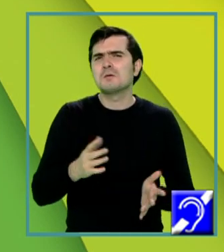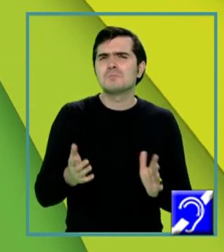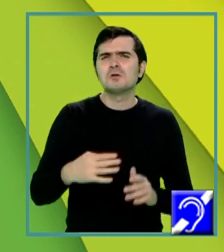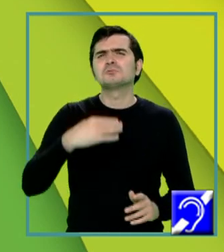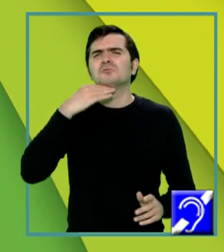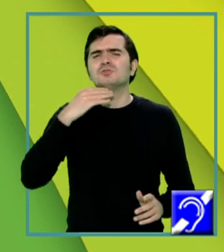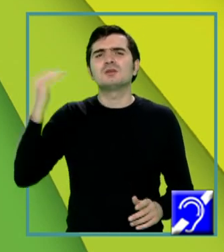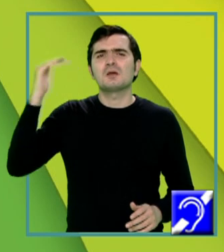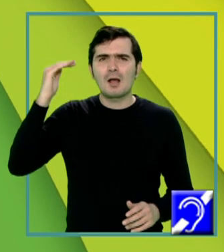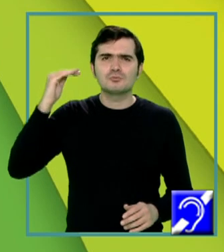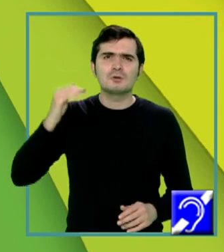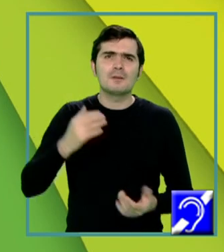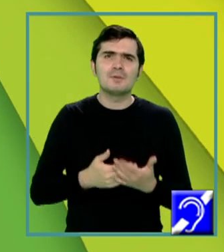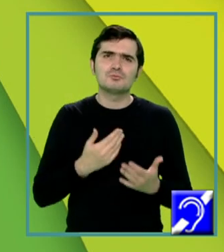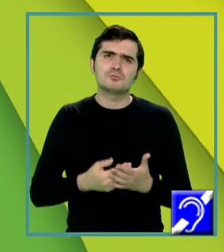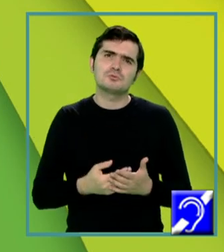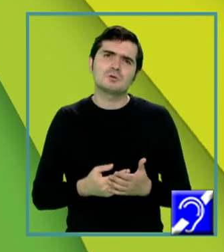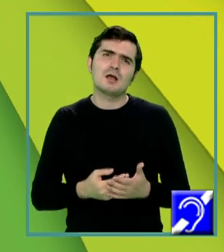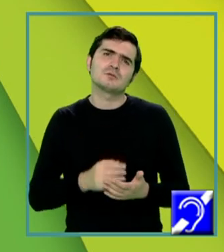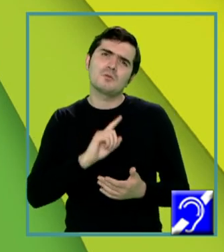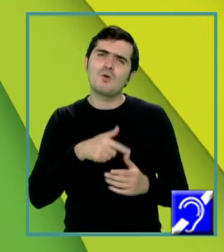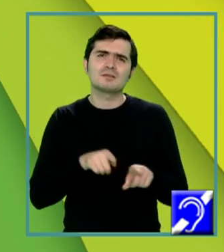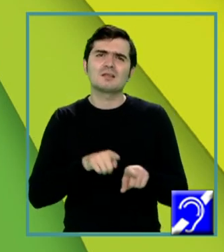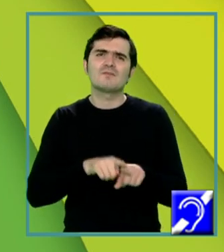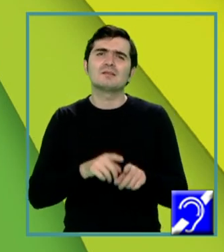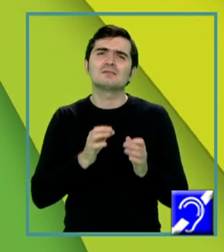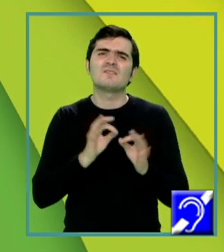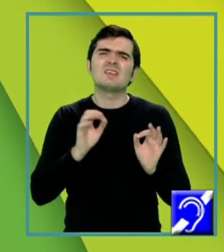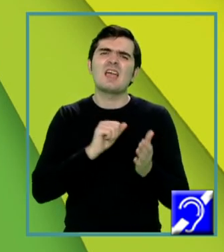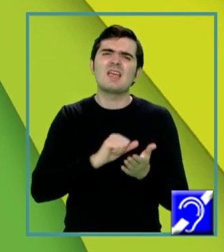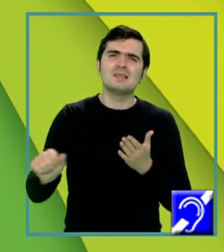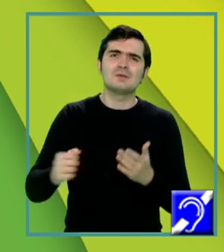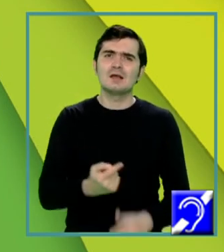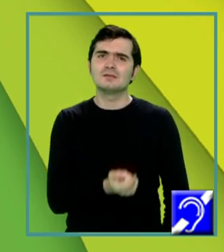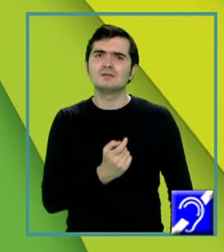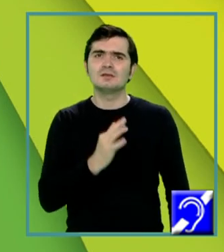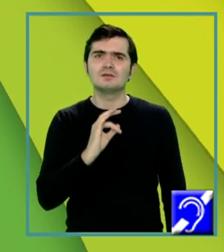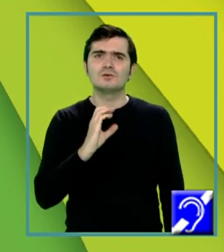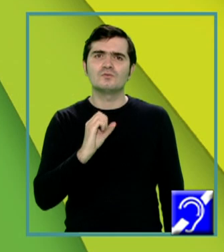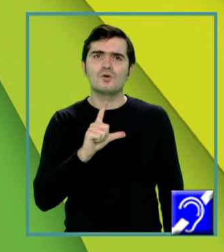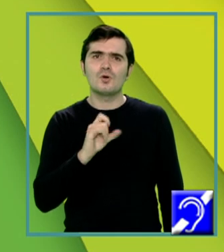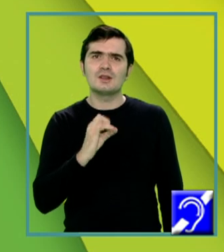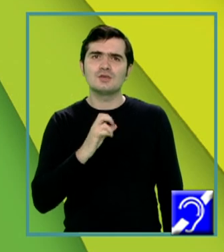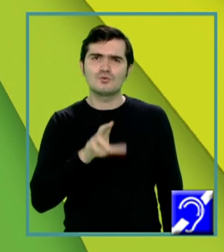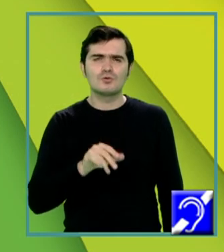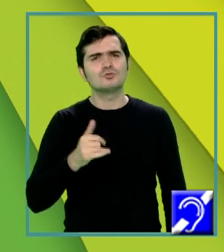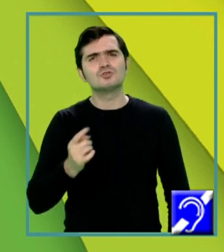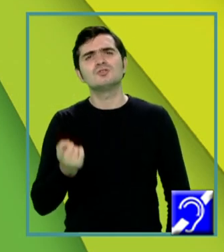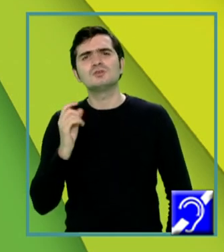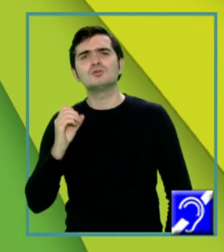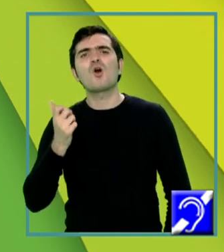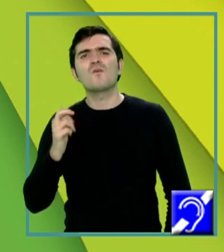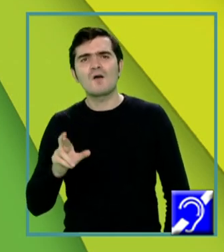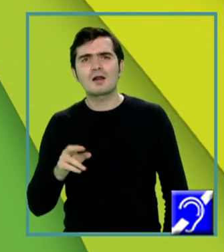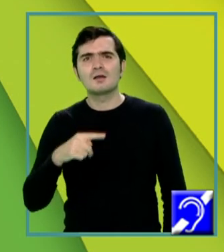matură, astfel încât să fie eliminat din folicul. Și nu numai din folicul, ci și din ovar,